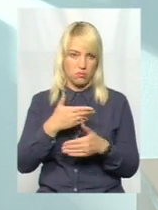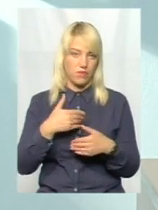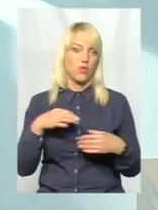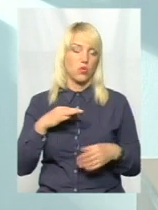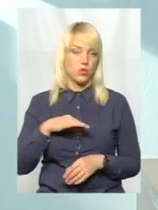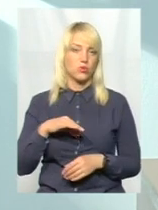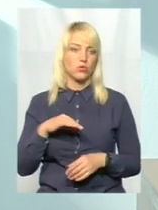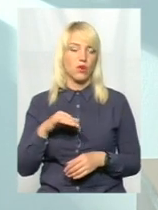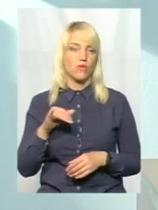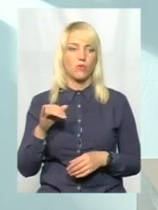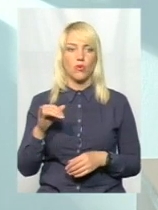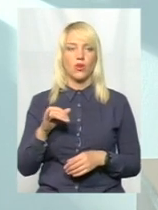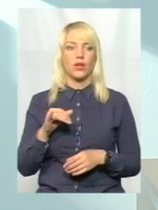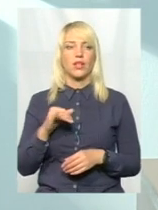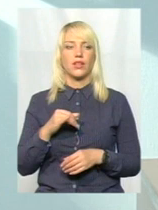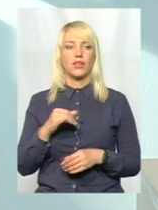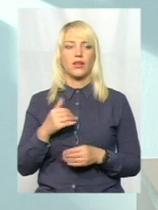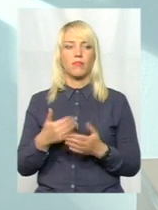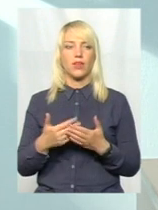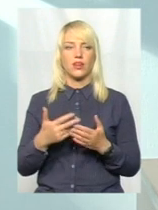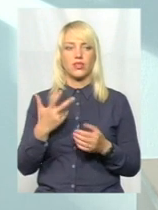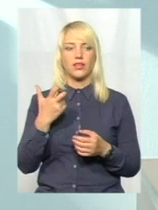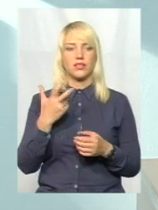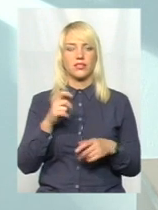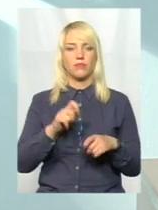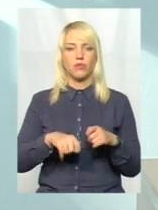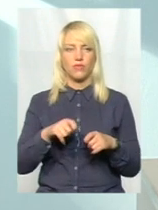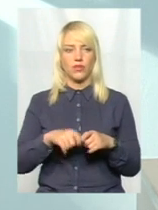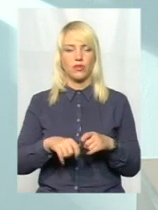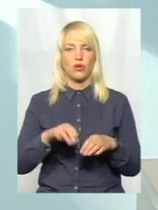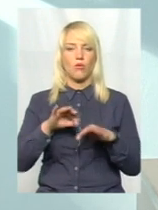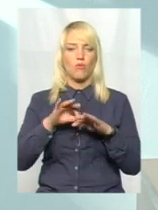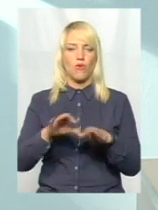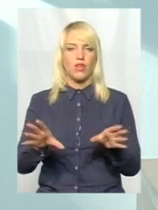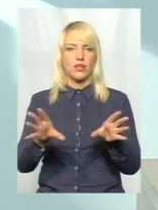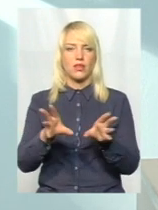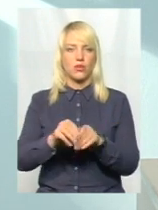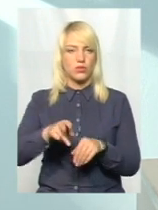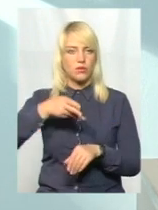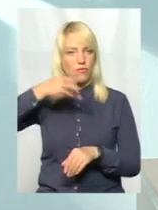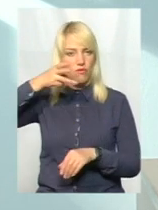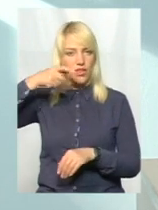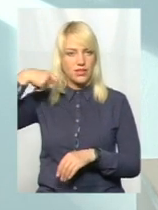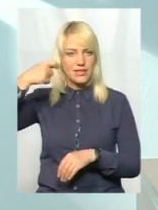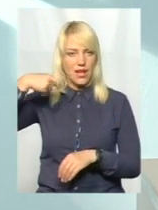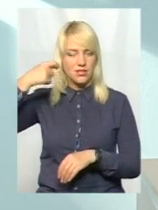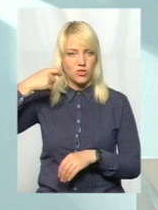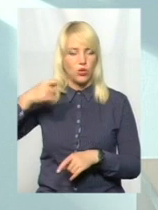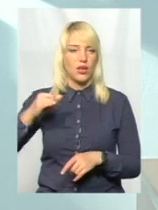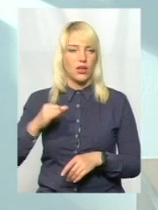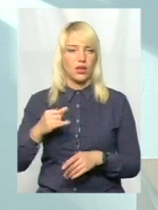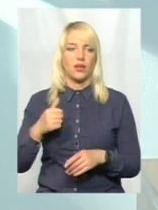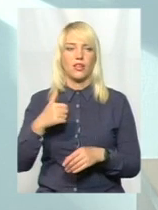І вже майже 300 перевірок проведено з відеофіксацією. Скажемо так, я хочу закликати